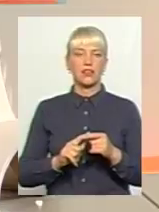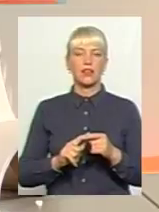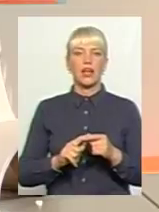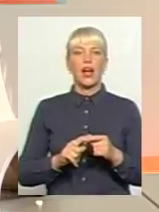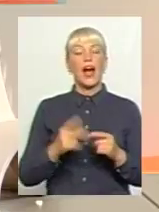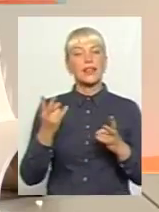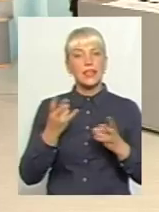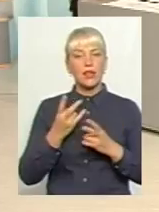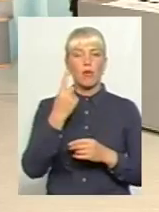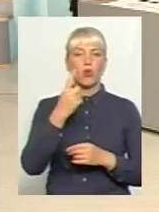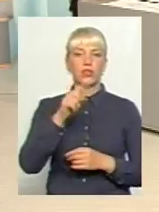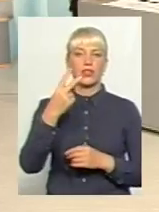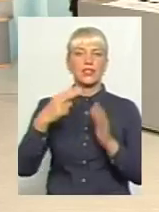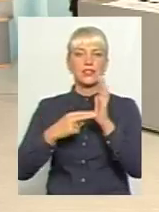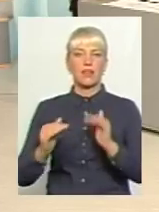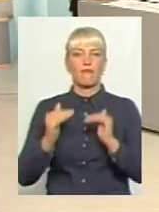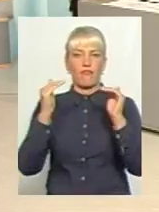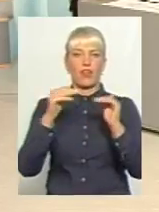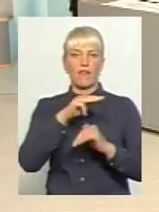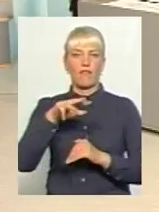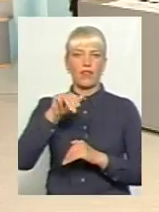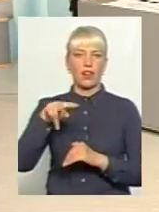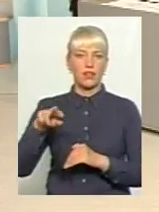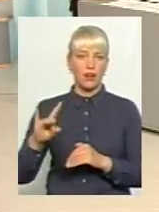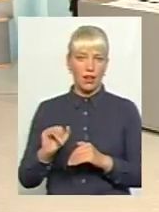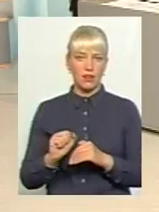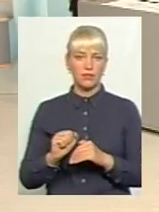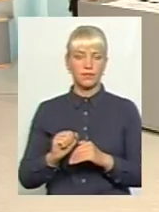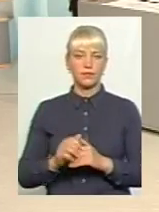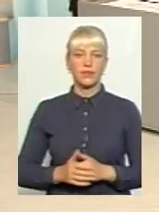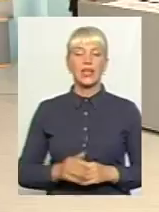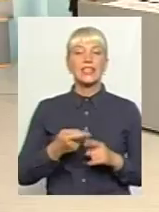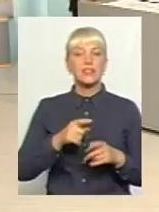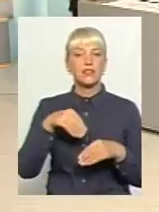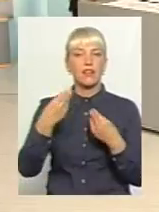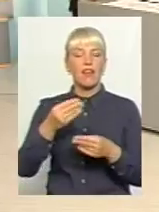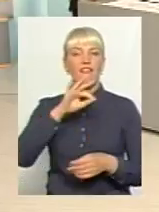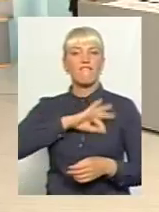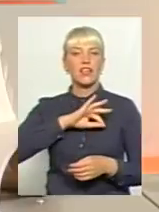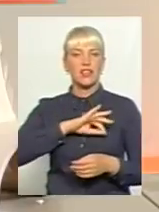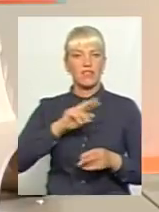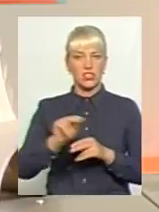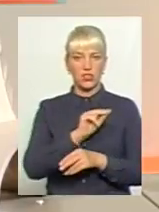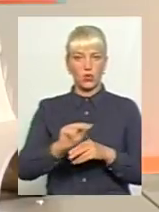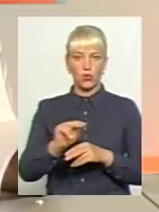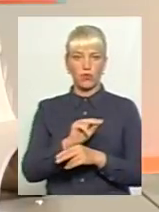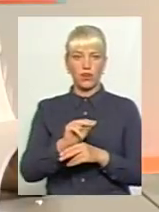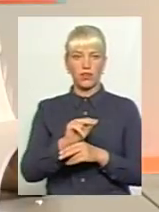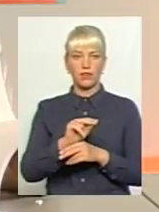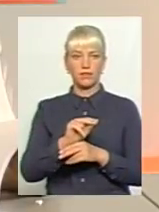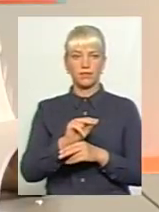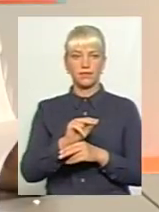1,7, ну, тобто, якби, КПД, це те, що всі знають, якби, ефективність, ну, лікування. Тобто, от на цей процент зараз, ну,